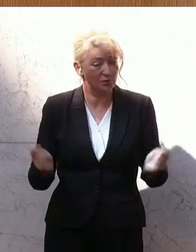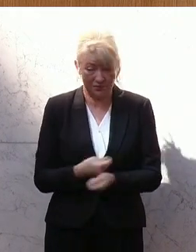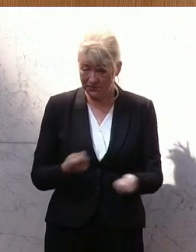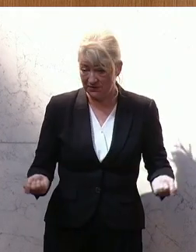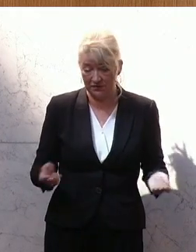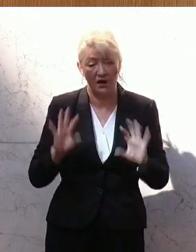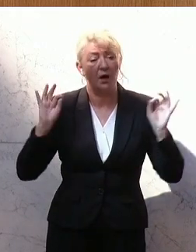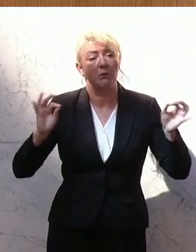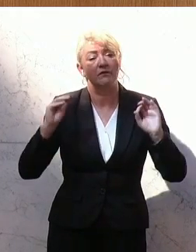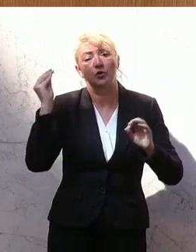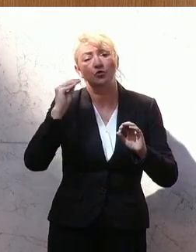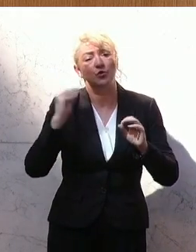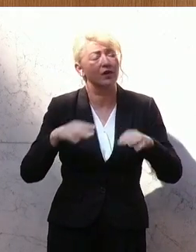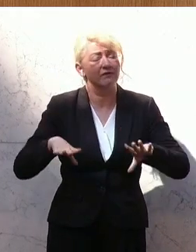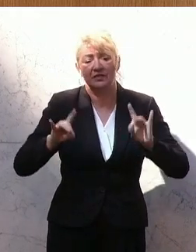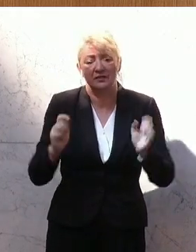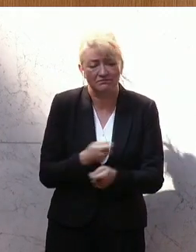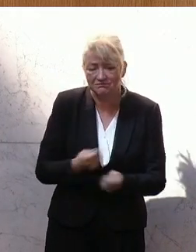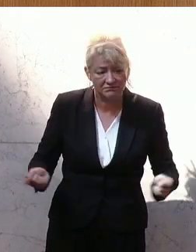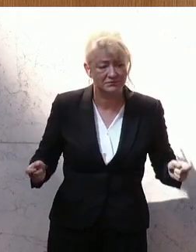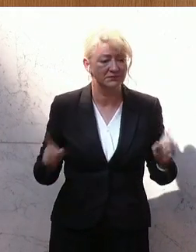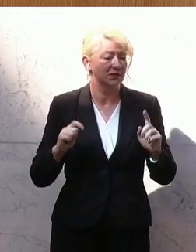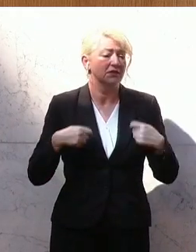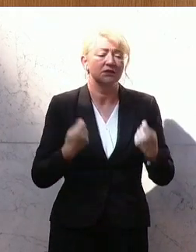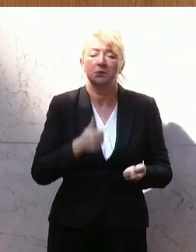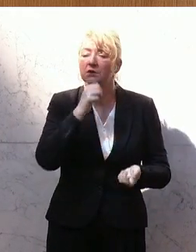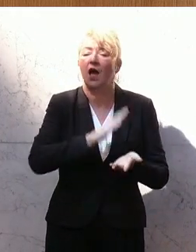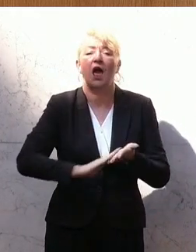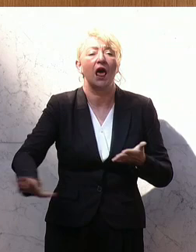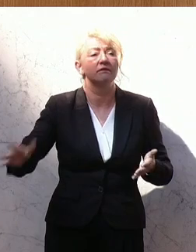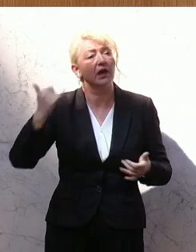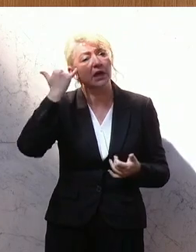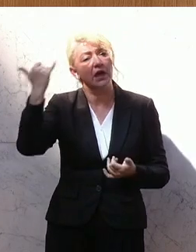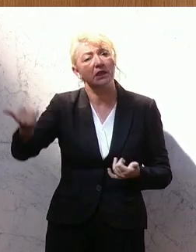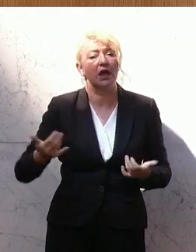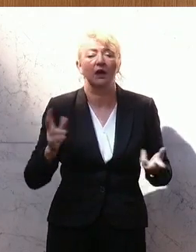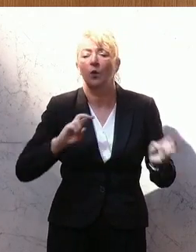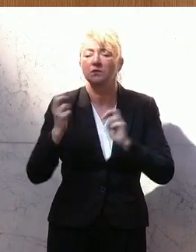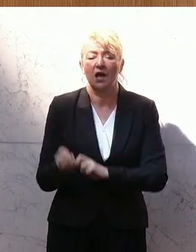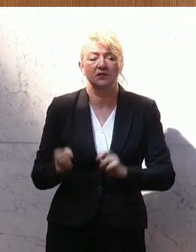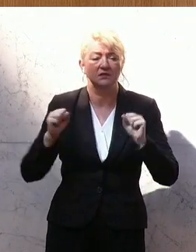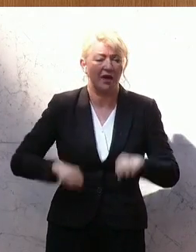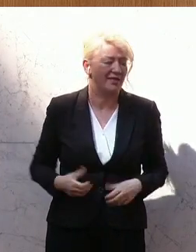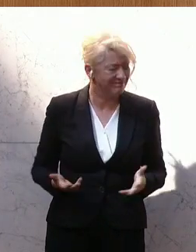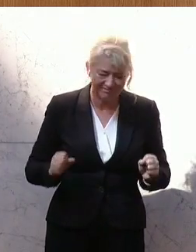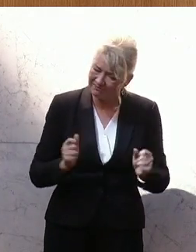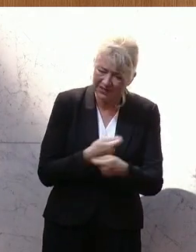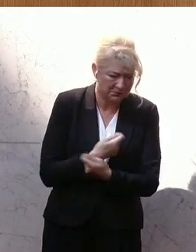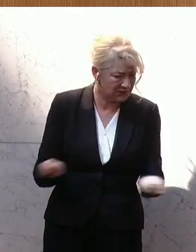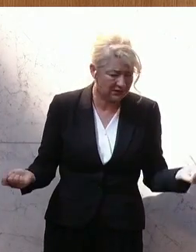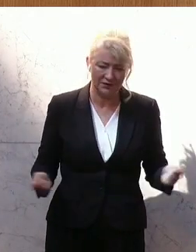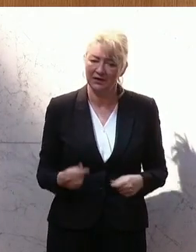um perfekte Schulen vorzufinden. Es gibt keine einfachen, simplen Ideen, die man so umsetzen kann, wie Sie sich das vorstellen.